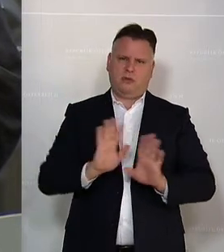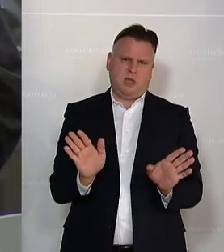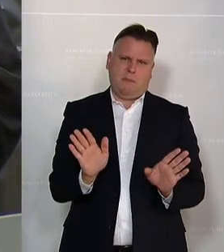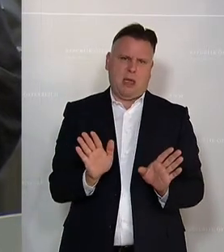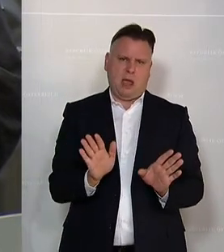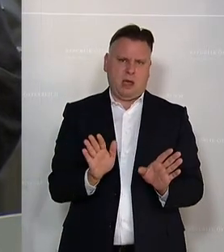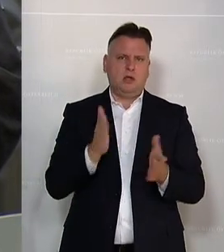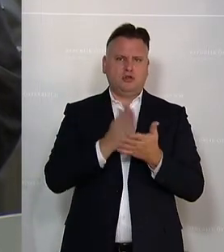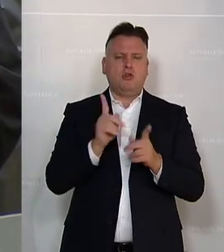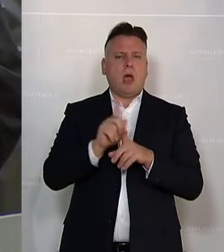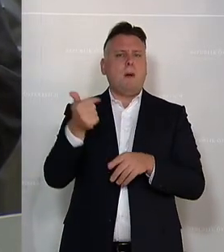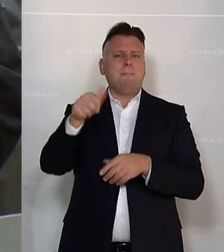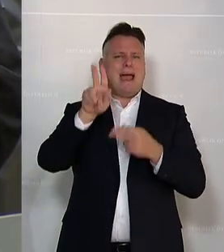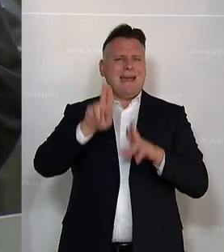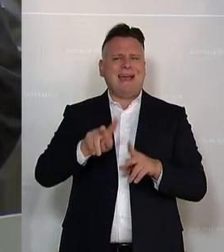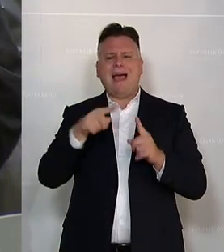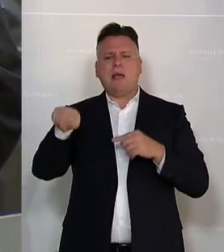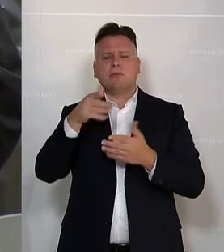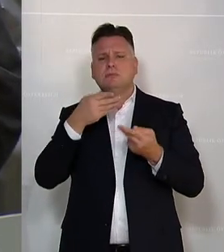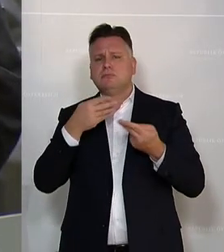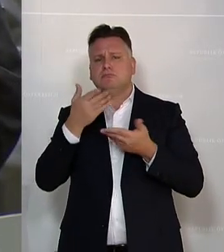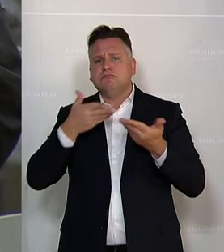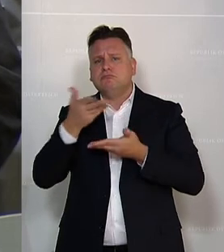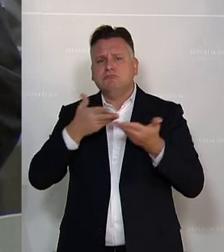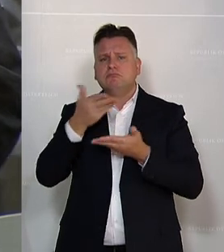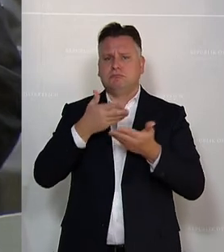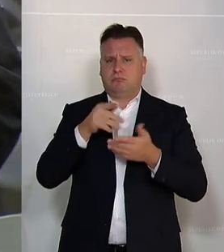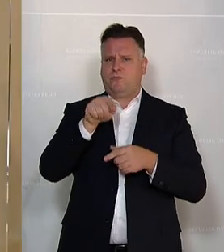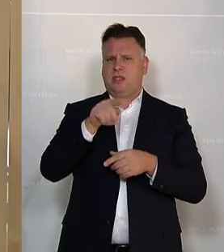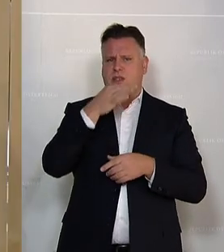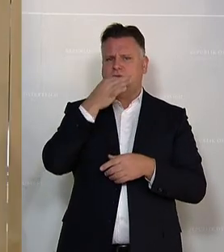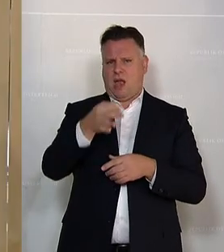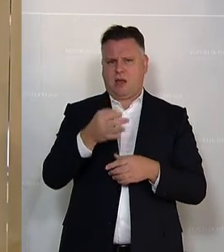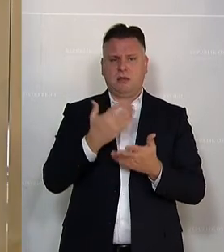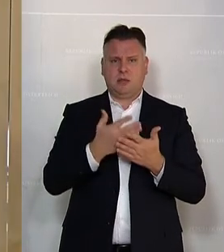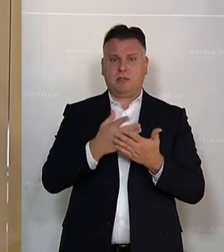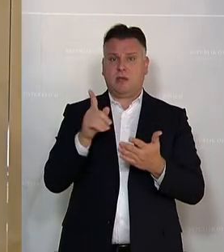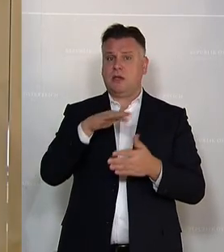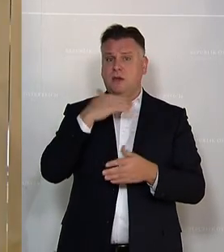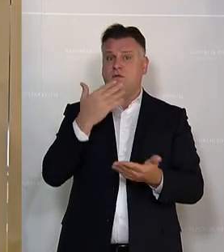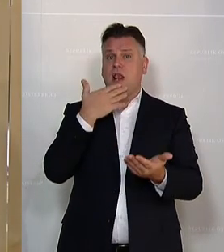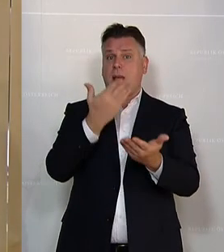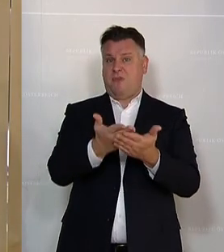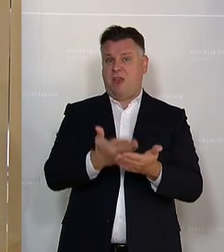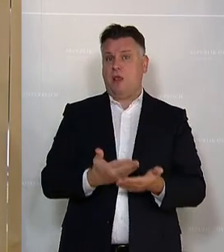ein entsprechender Beirat eingerichtet worden, das sich ja intensiv mit der Frage auseinandergesetzt hat und diese Empfehlungen gibt es und die sind zur Umsetzung zu bringen.